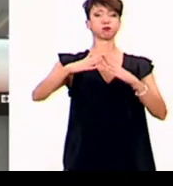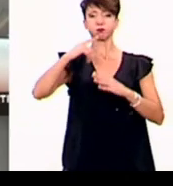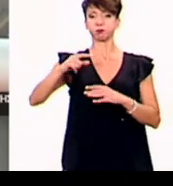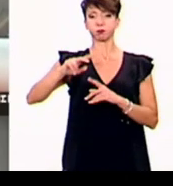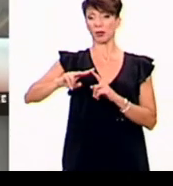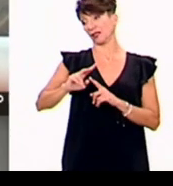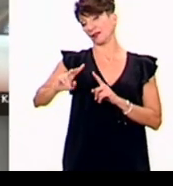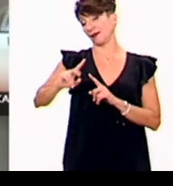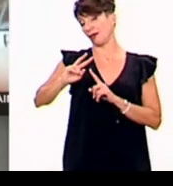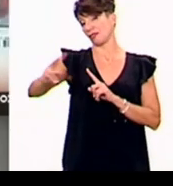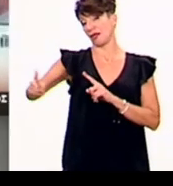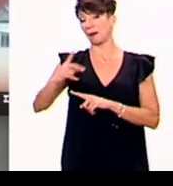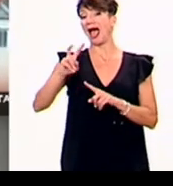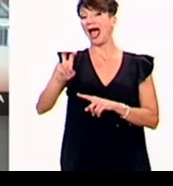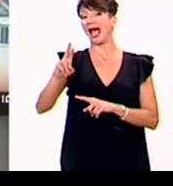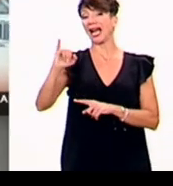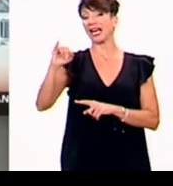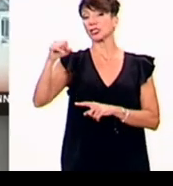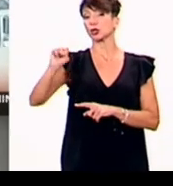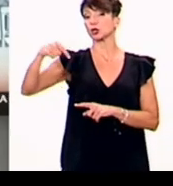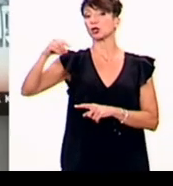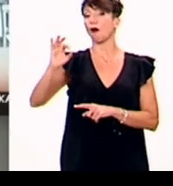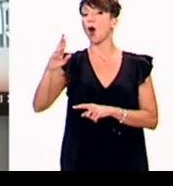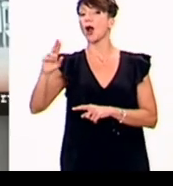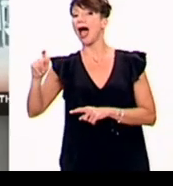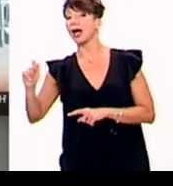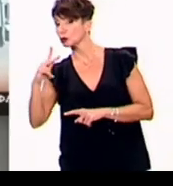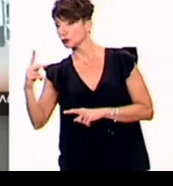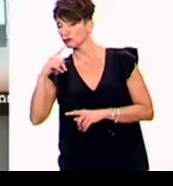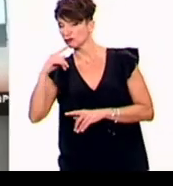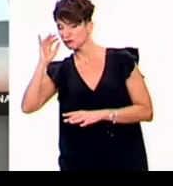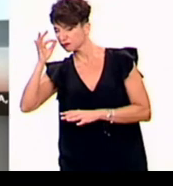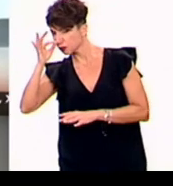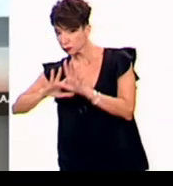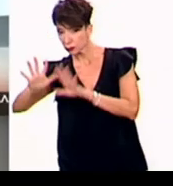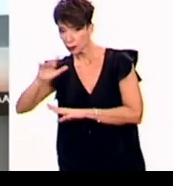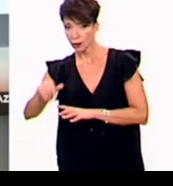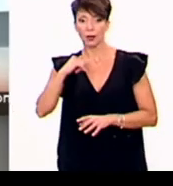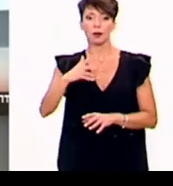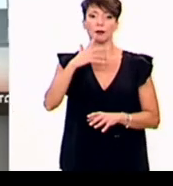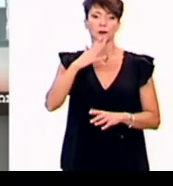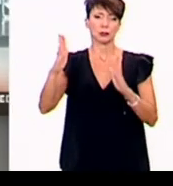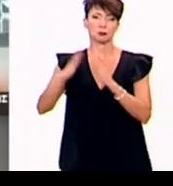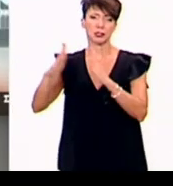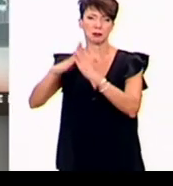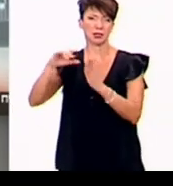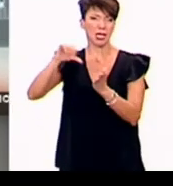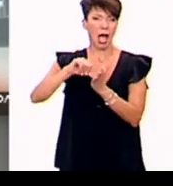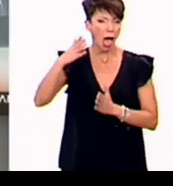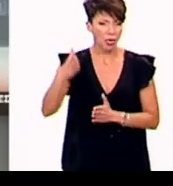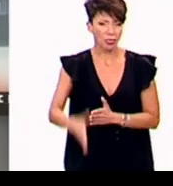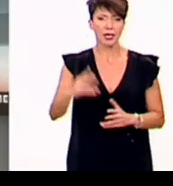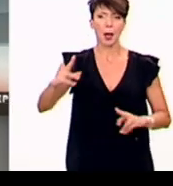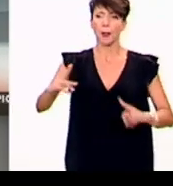έχει πλουτίσει από την πολιτική για να του ανήκουν δεκάδες πολυτελή ακίνητα στην Αθήνα,